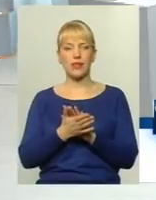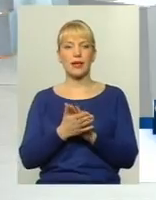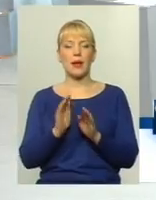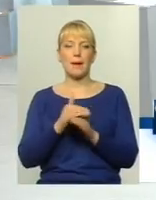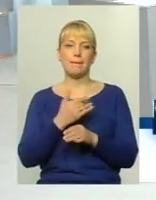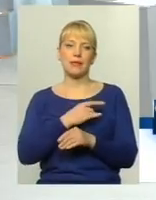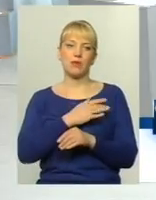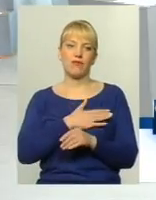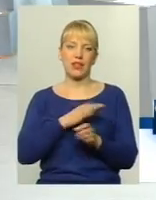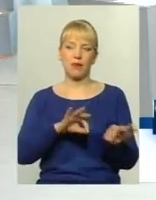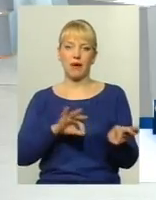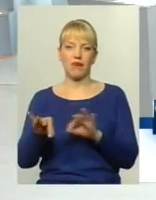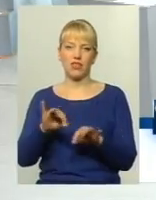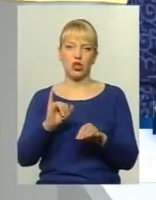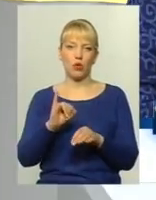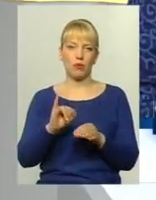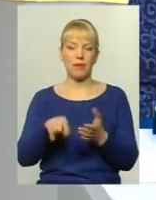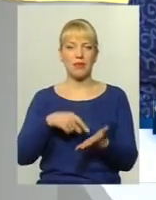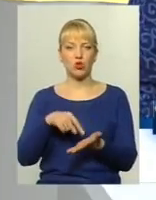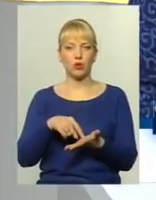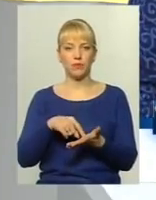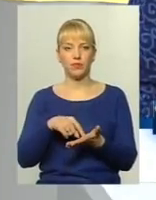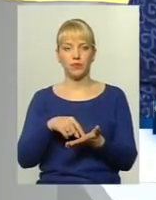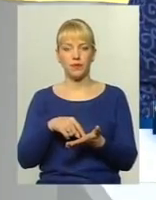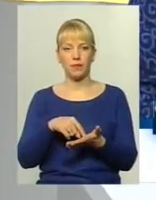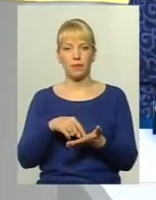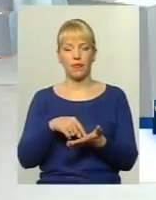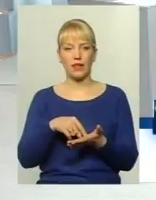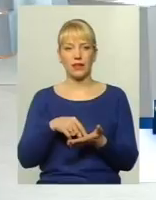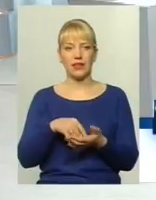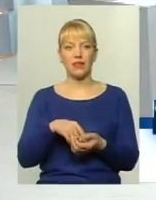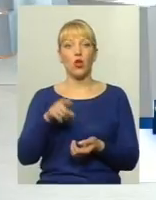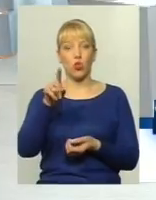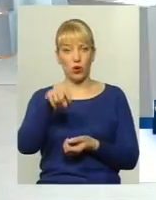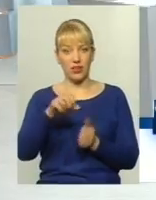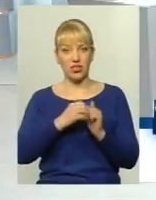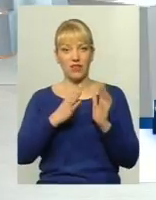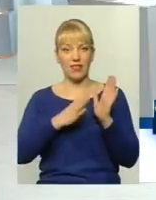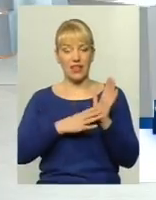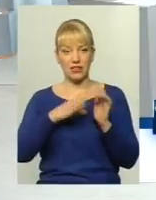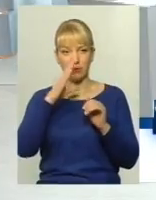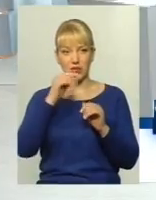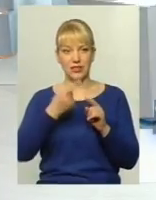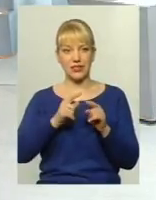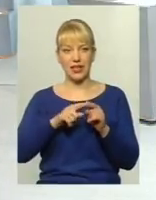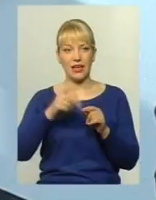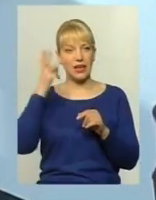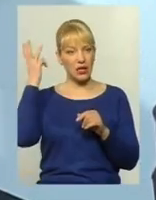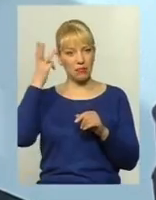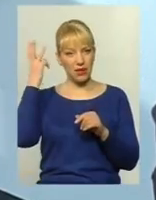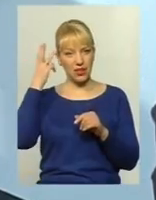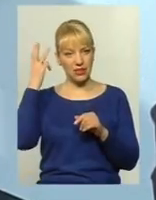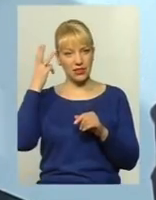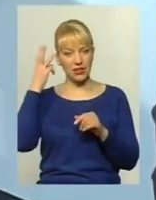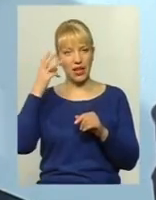приватним перевізником і містом? Так, до речі, 19-й маршрут належить Хмельницьк комунальному